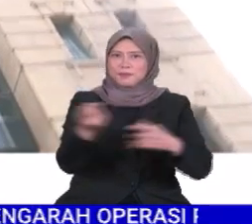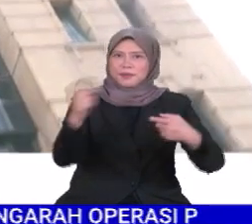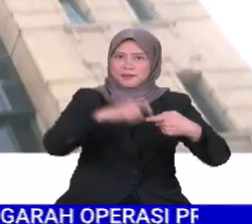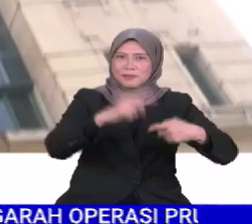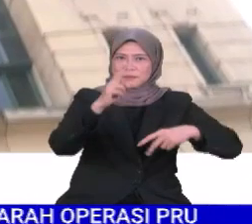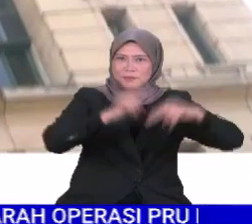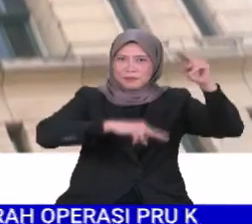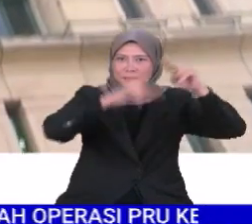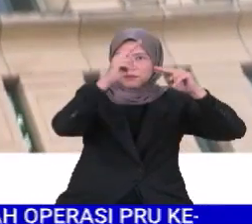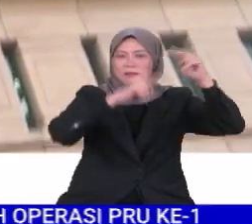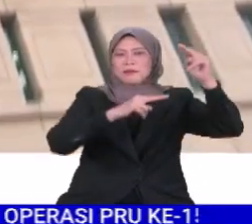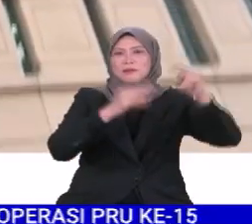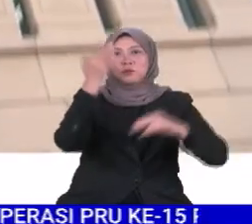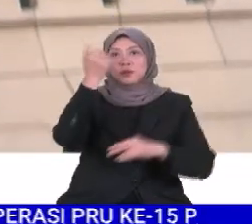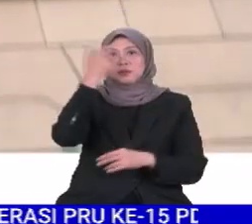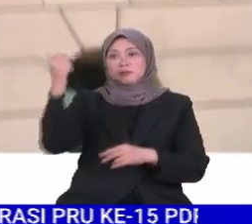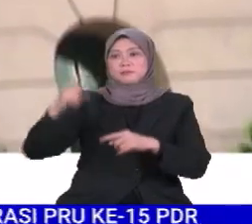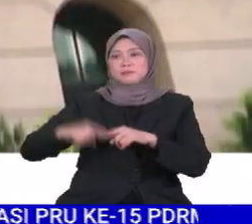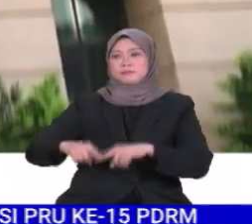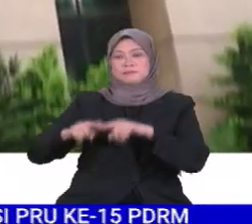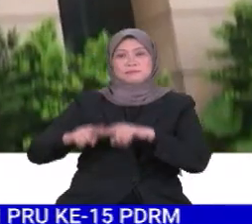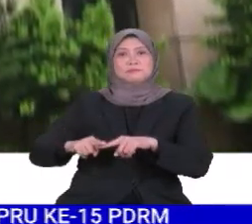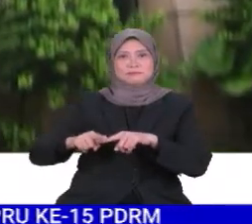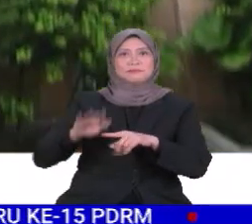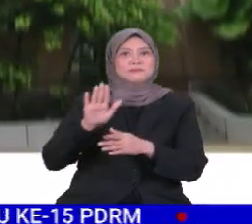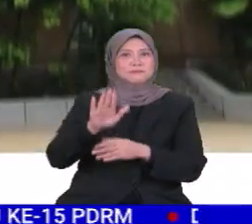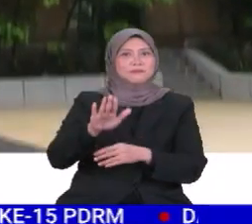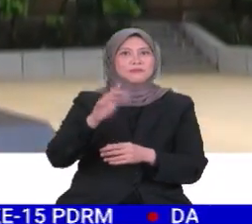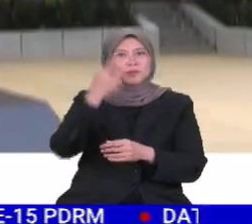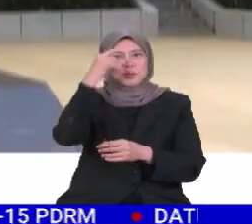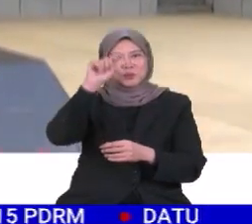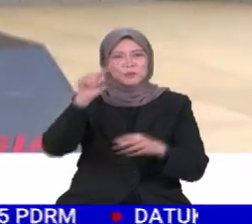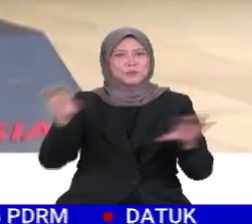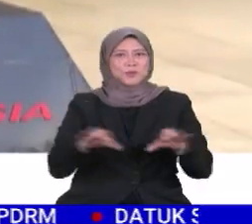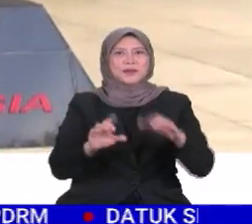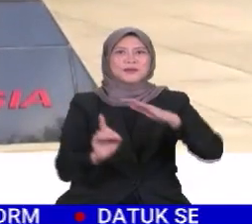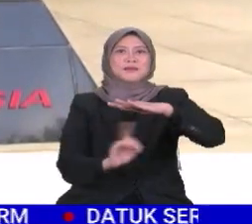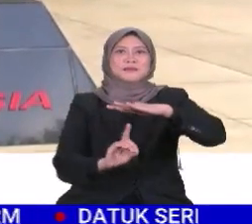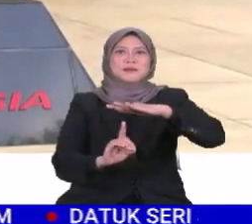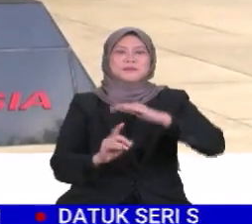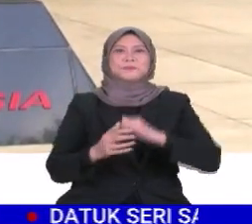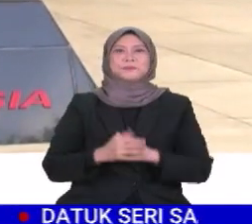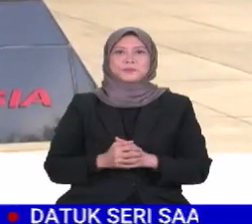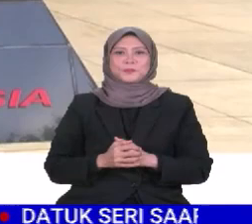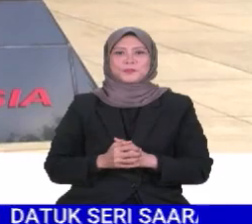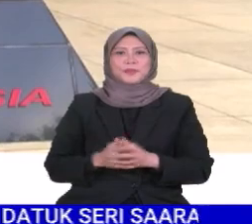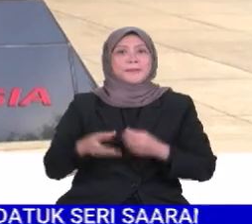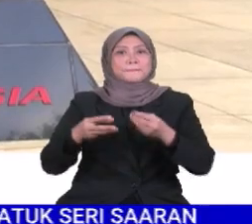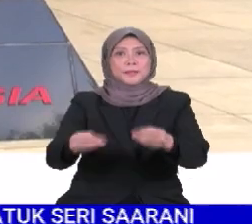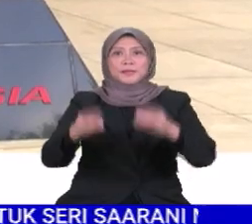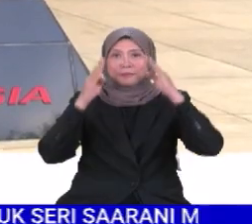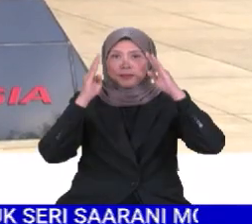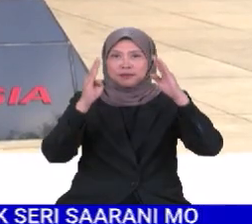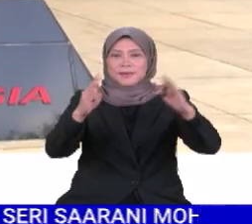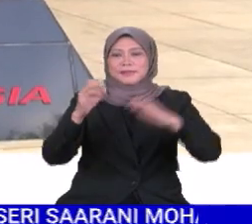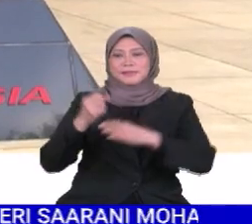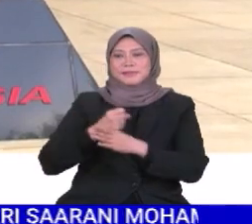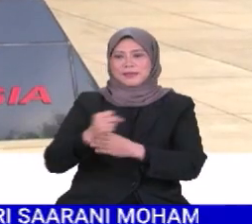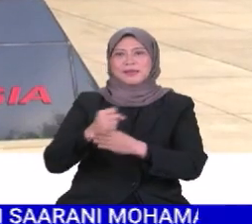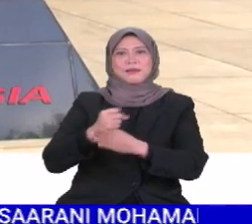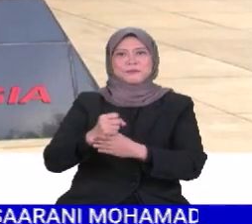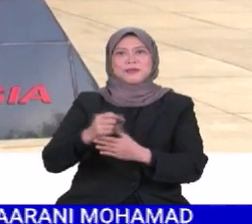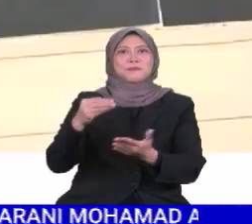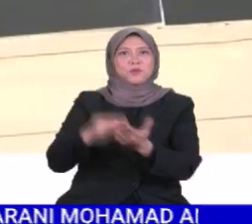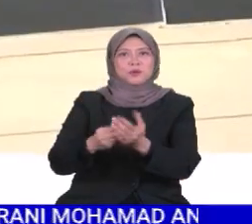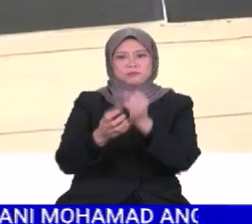pembinaan mandangkan kebergantungan sektor tersebut kepada pelaksanaan dasar. Sebaliknya memberi perhatian kepada saham-saham